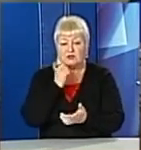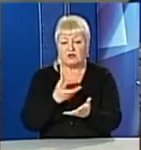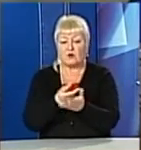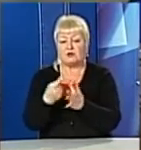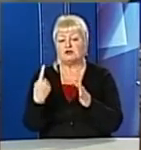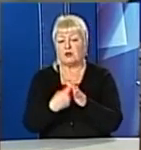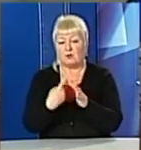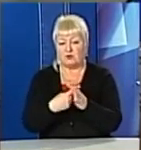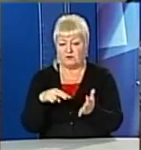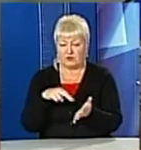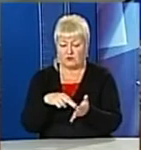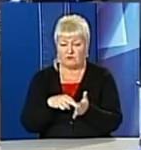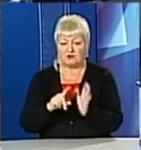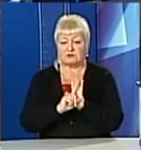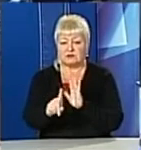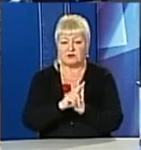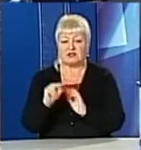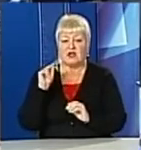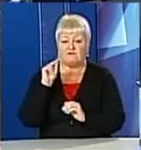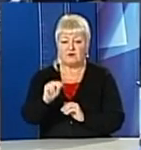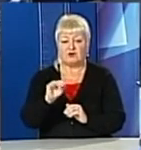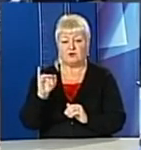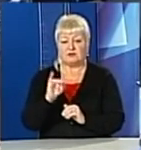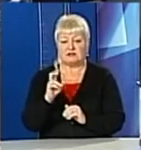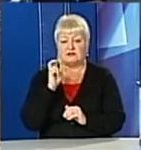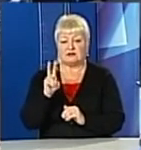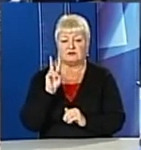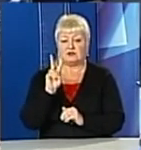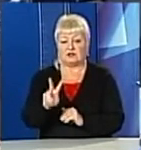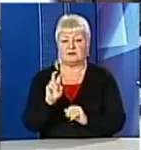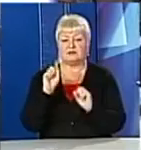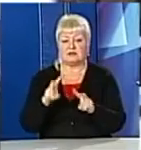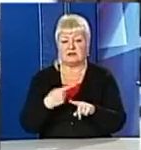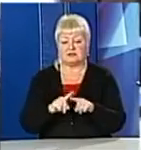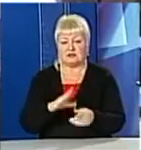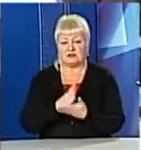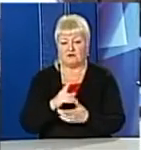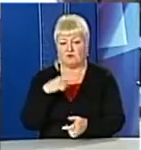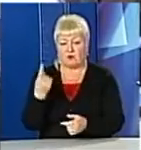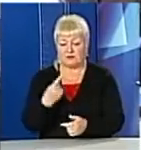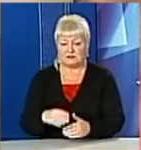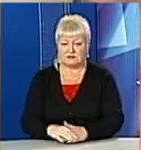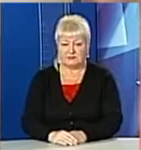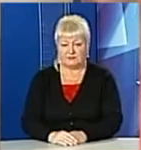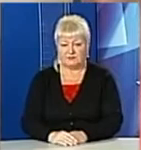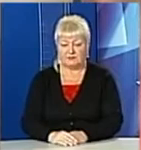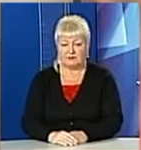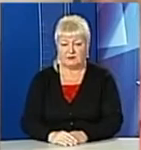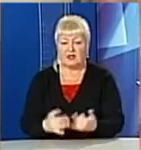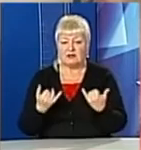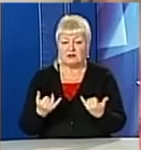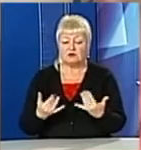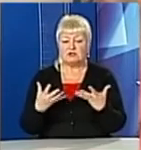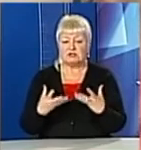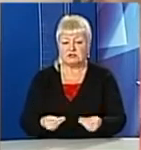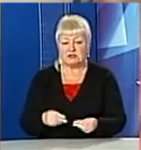половину вартості проїзду в автобусах та електротранспорті, як це діє в області. На сьогоднішній день